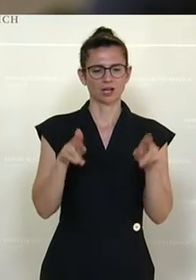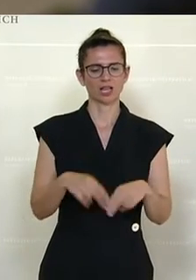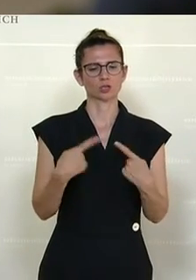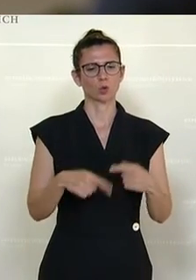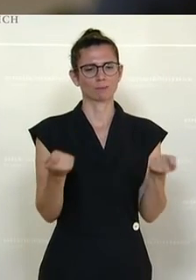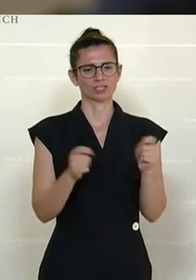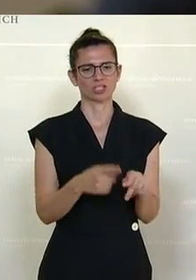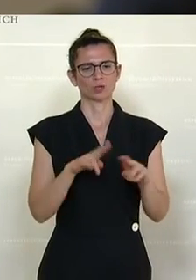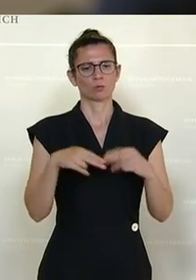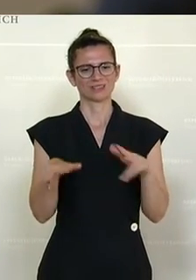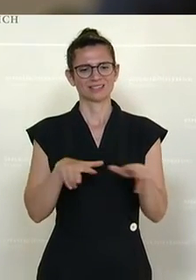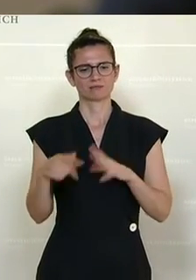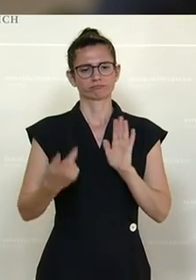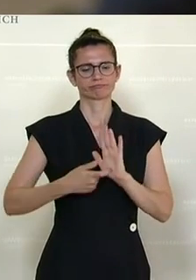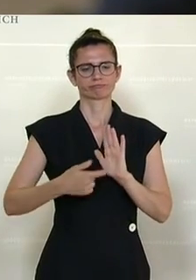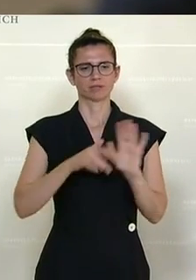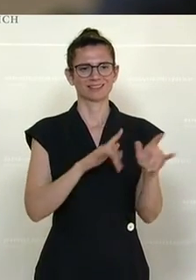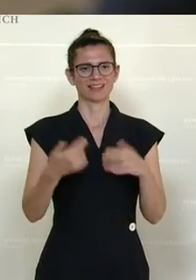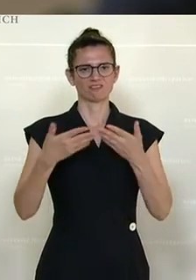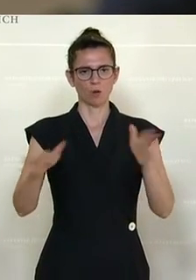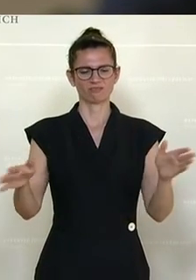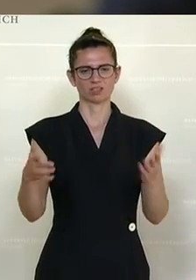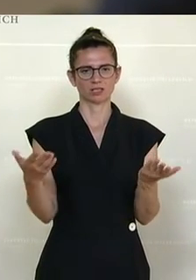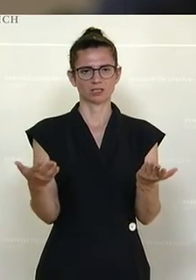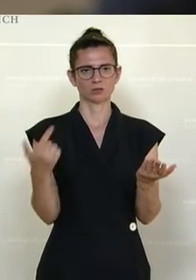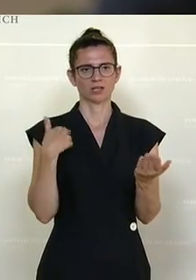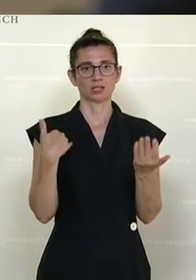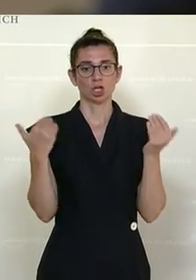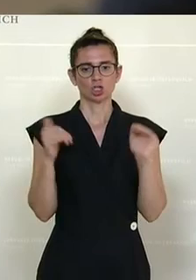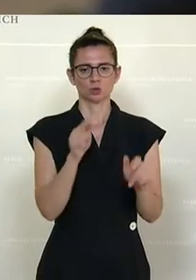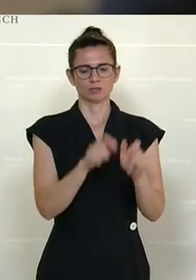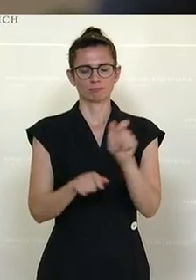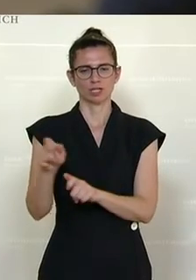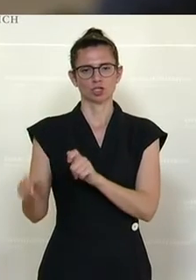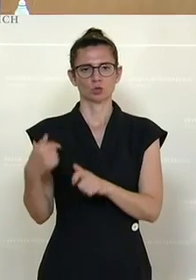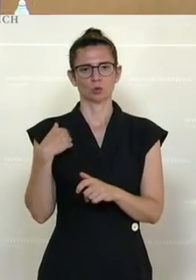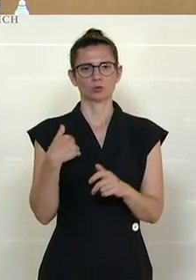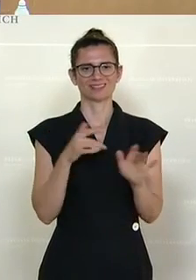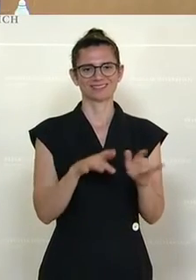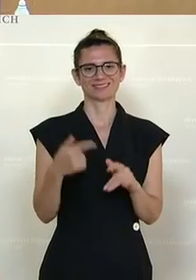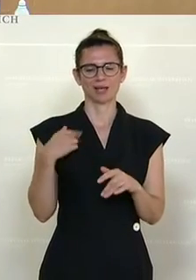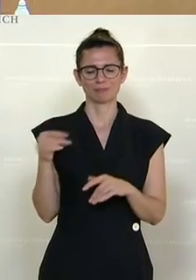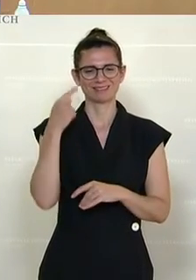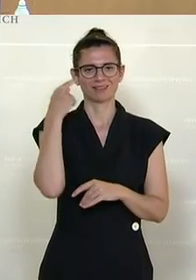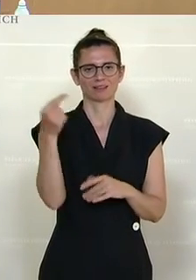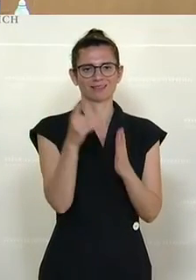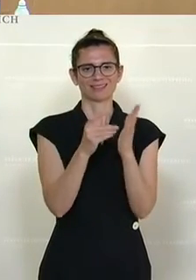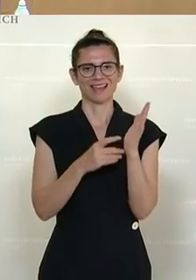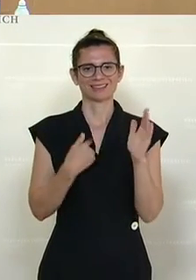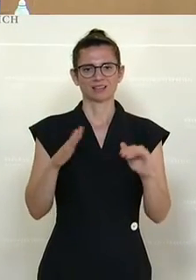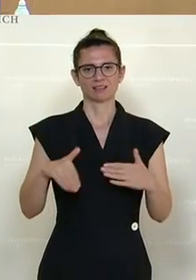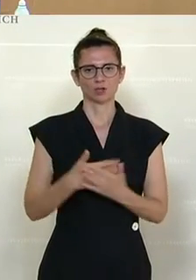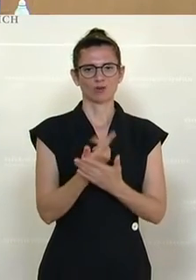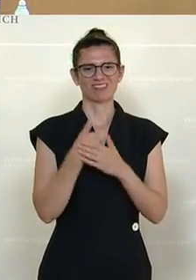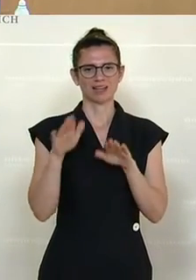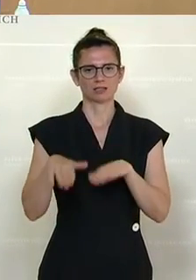beschließen. Die Bundesregierung wird aufgefordert, bei Veröffentlichungen, den Schutzpersonenbezogener Daten besonders zu berücksichtigen. die Daten, die aus der Novelle zum